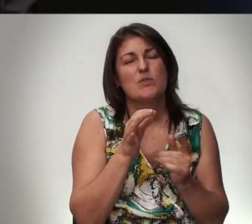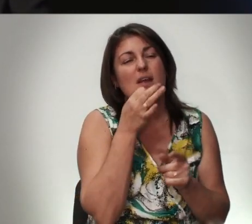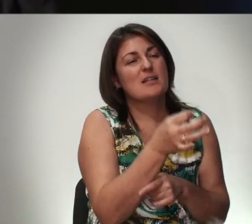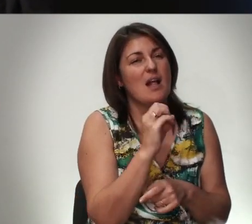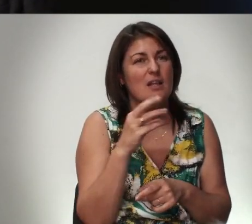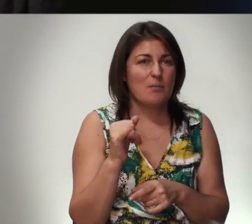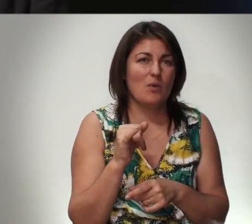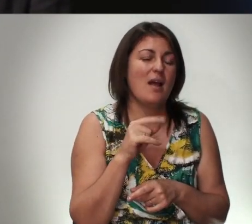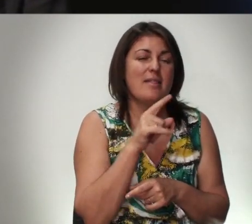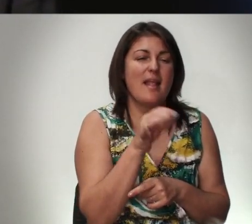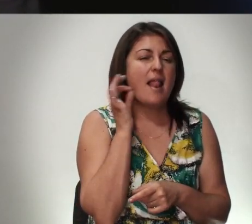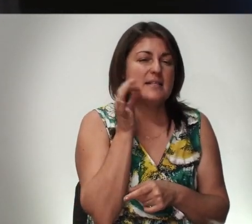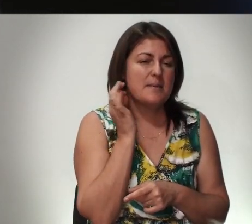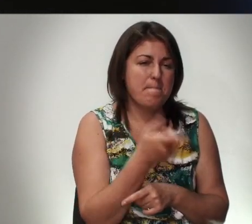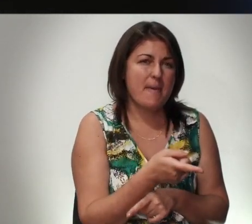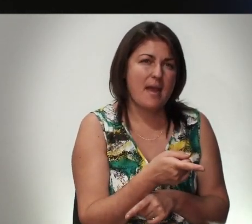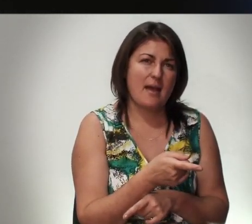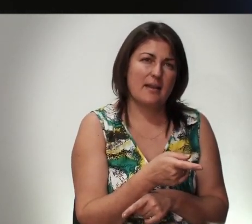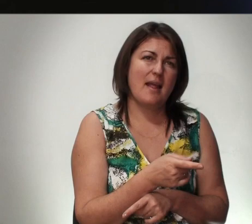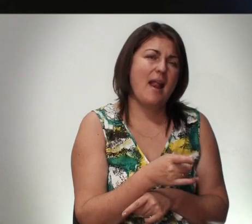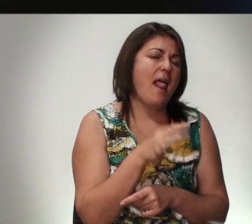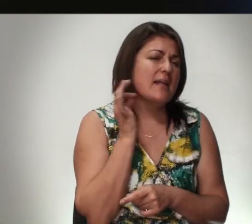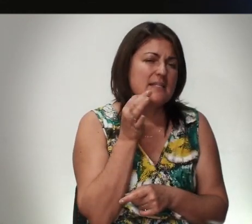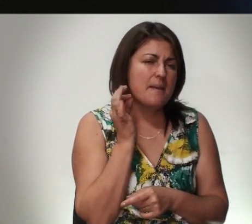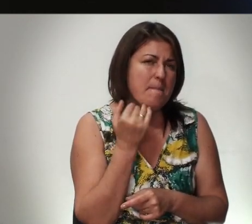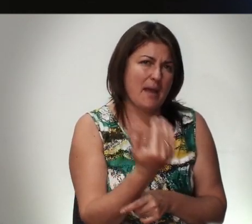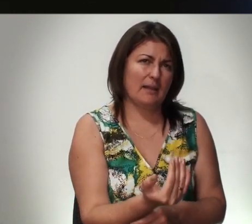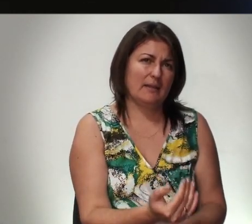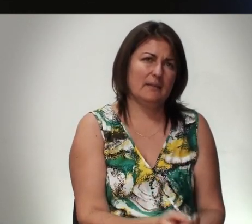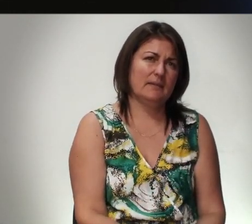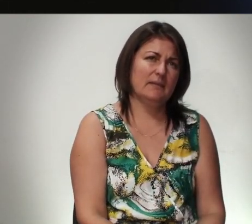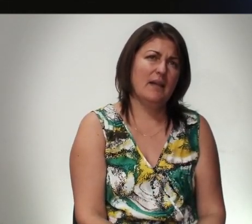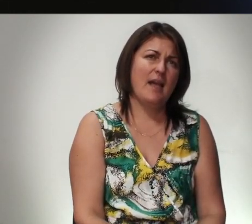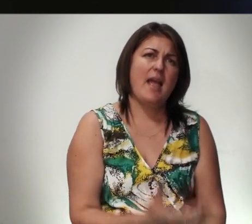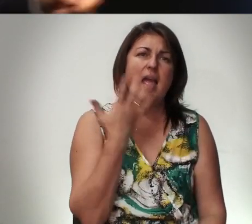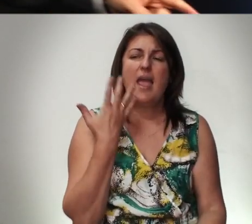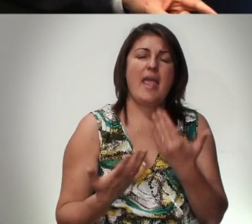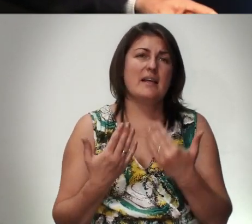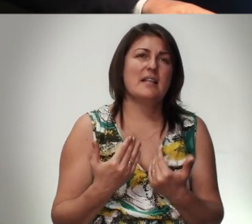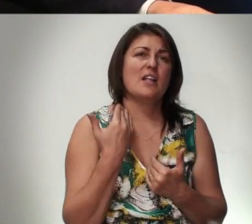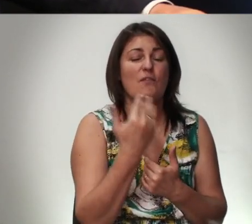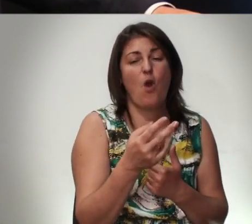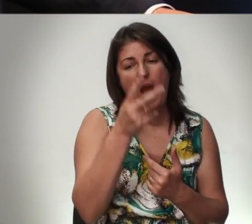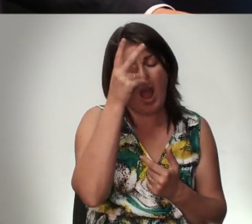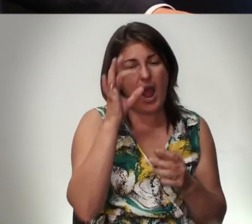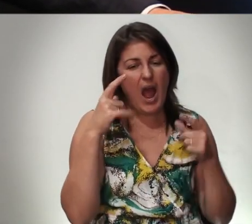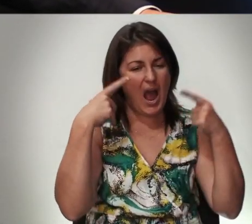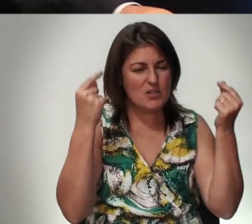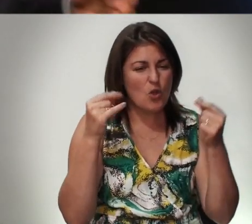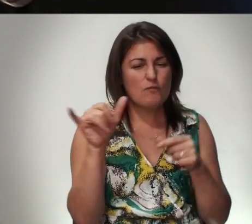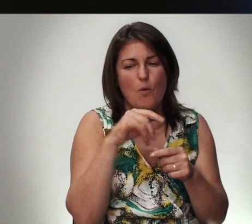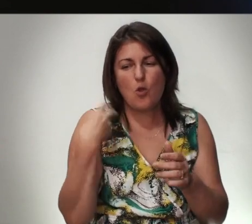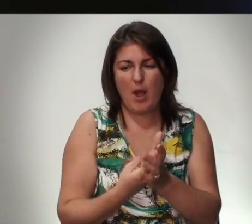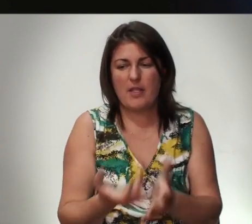Лицемерты Лицемерты Если Твой Осел В Субботу Упадет Ты Его Вытащит